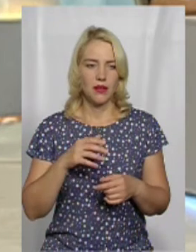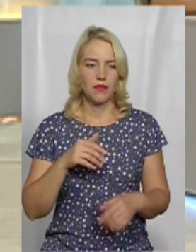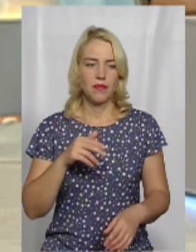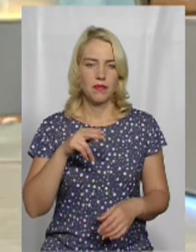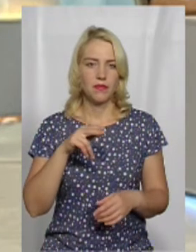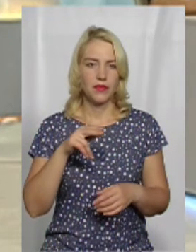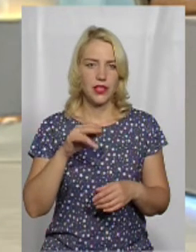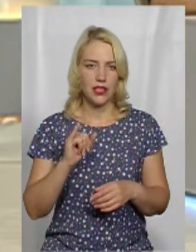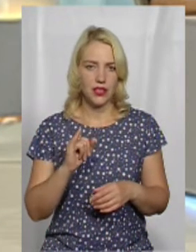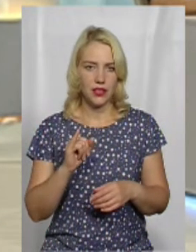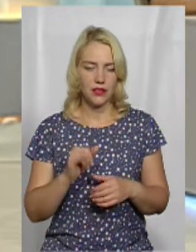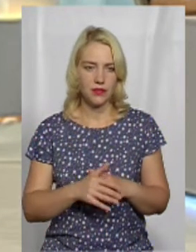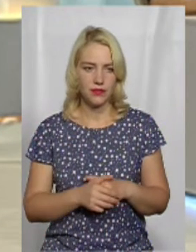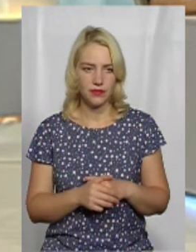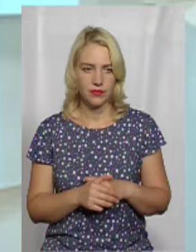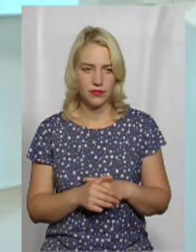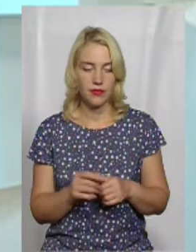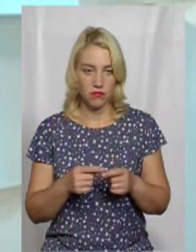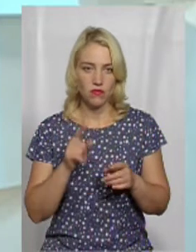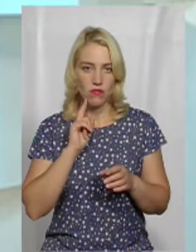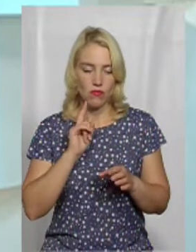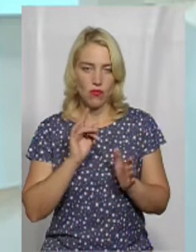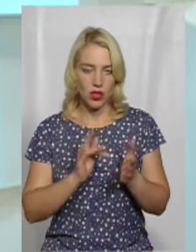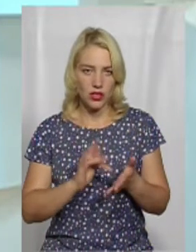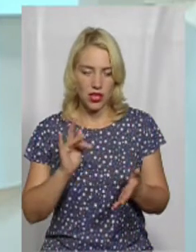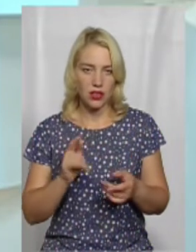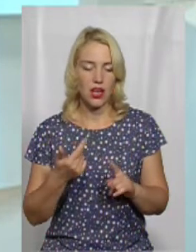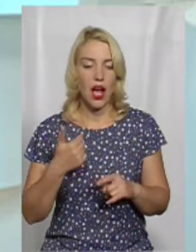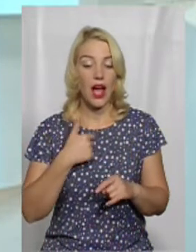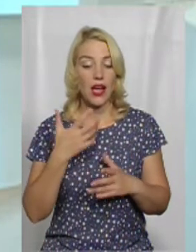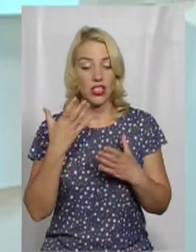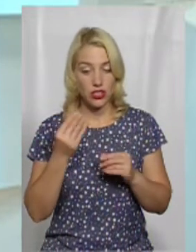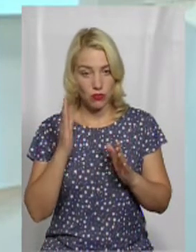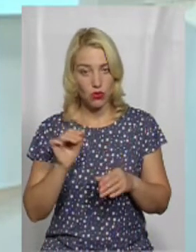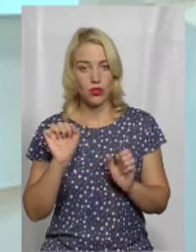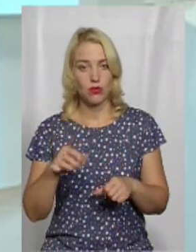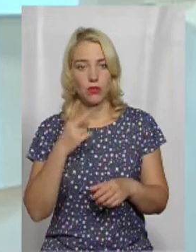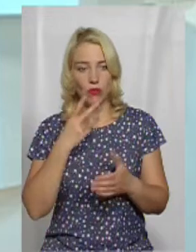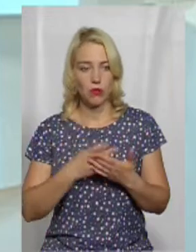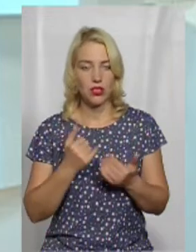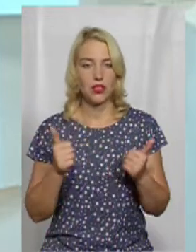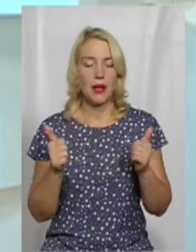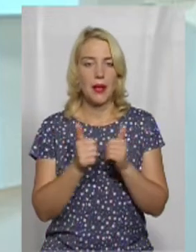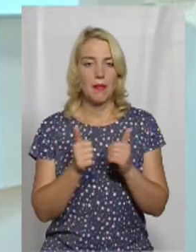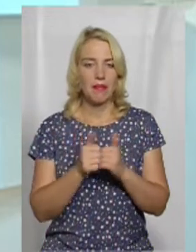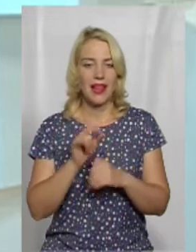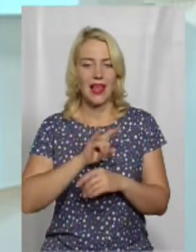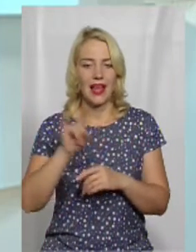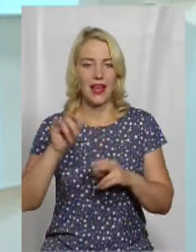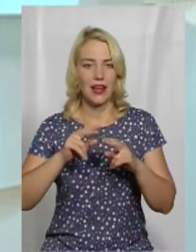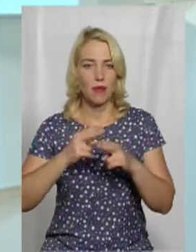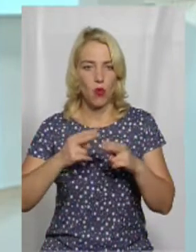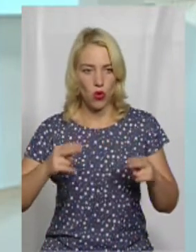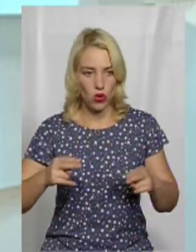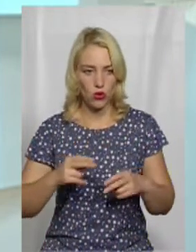«Парусу». І це поки центр, Нас ще можна буде побачити біля аеропорту. У